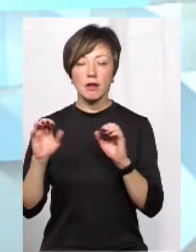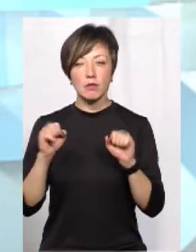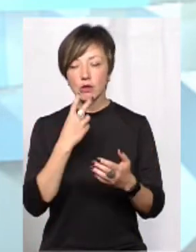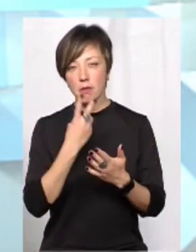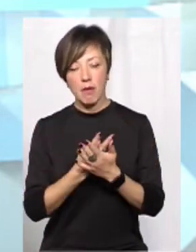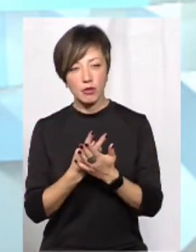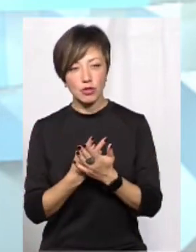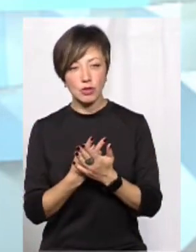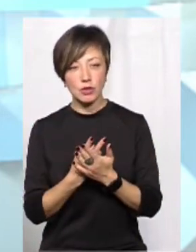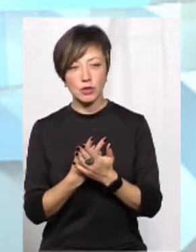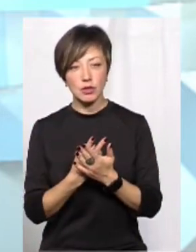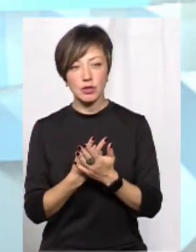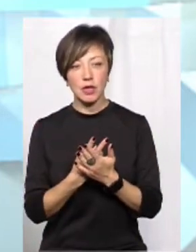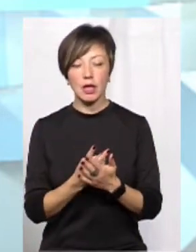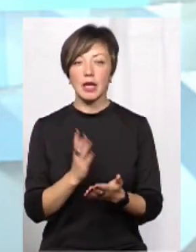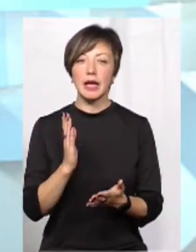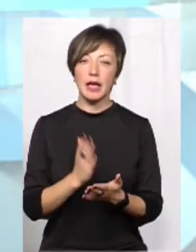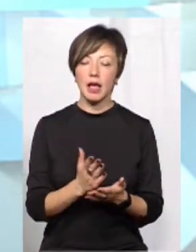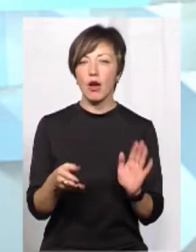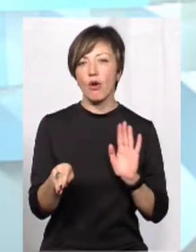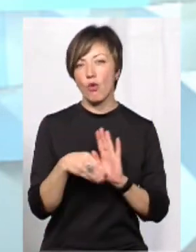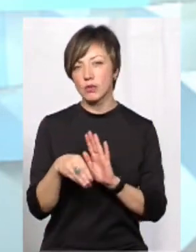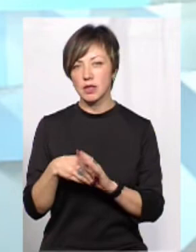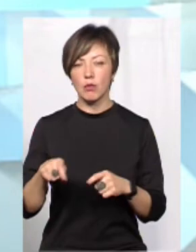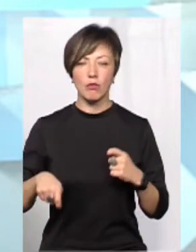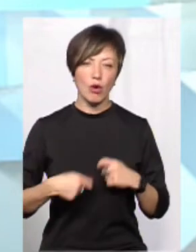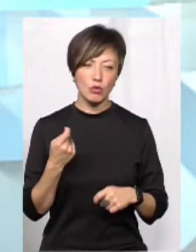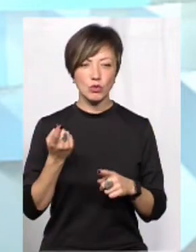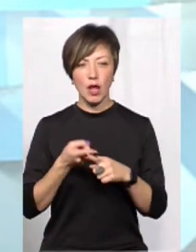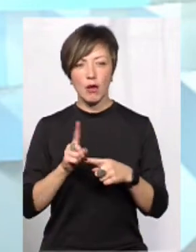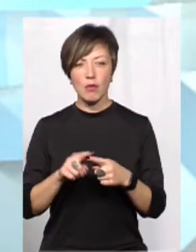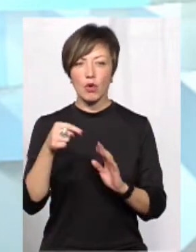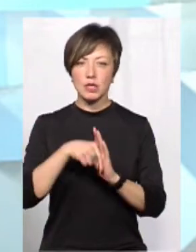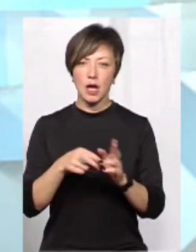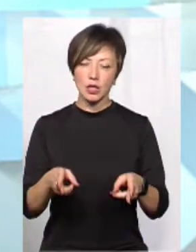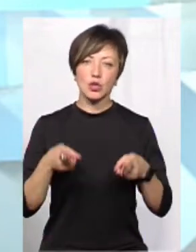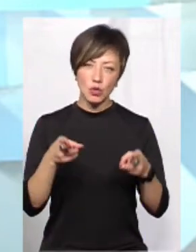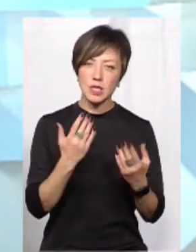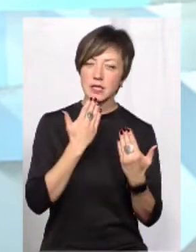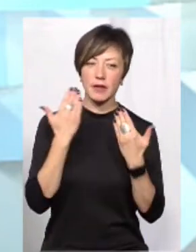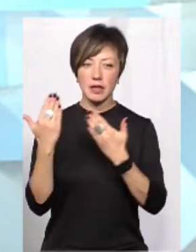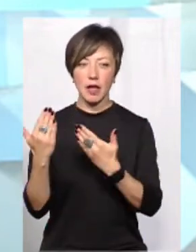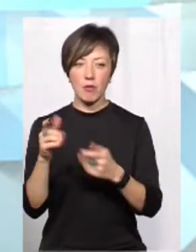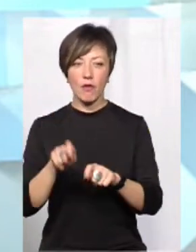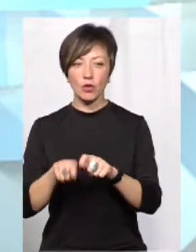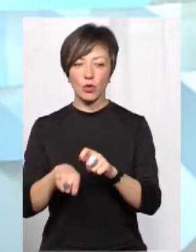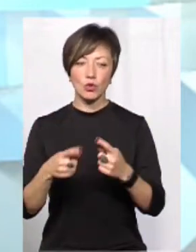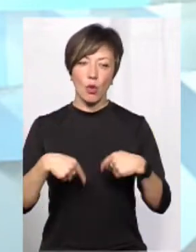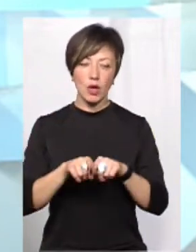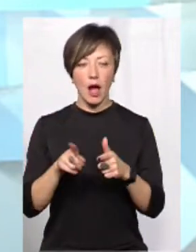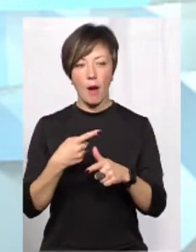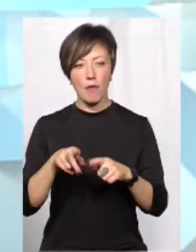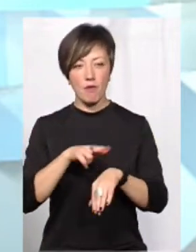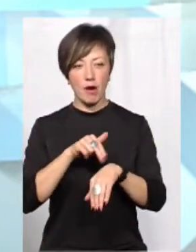бачити, що прямо є якісь корупційні правопорушення або ознаки злочину, і тоді ми вже звертаємось напряму в контролюючі органи або в